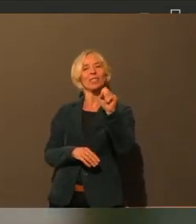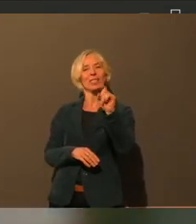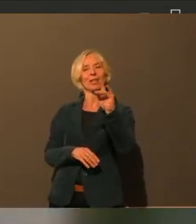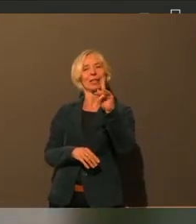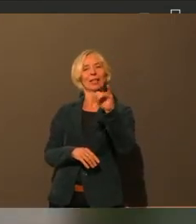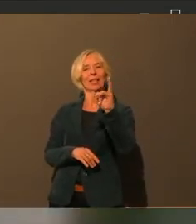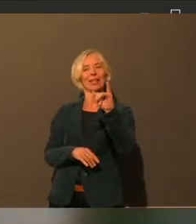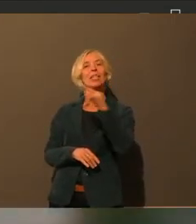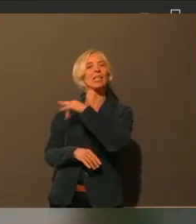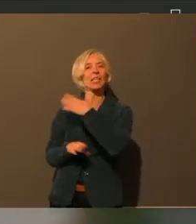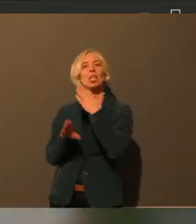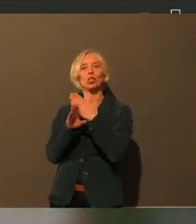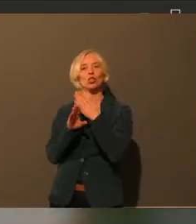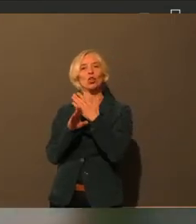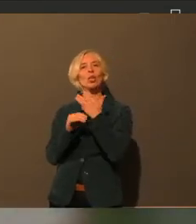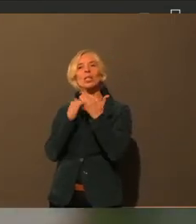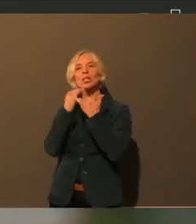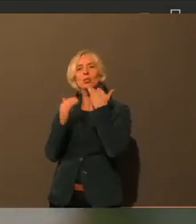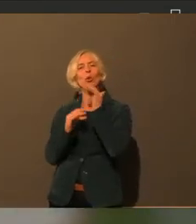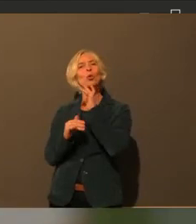mit den Sammeltaxis aufgreifen.